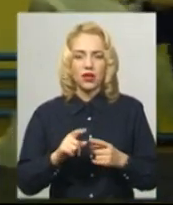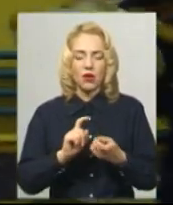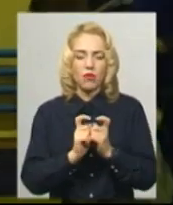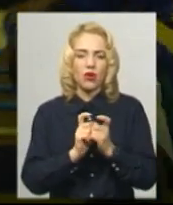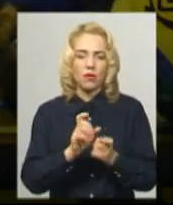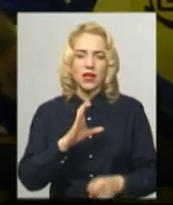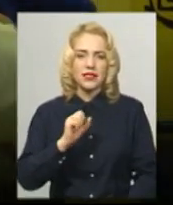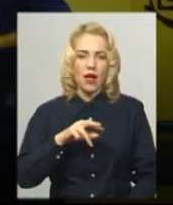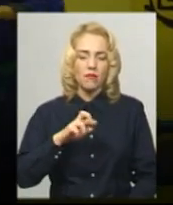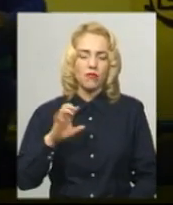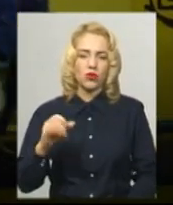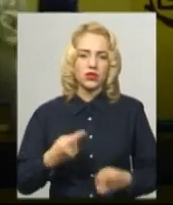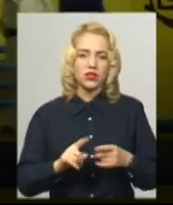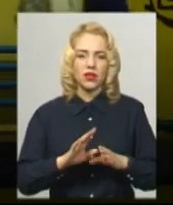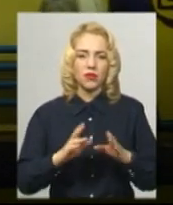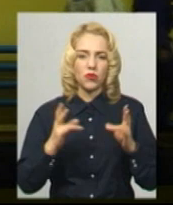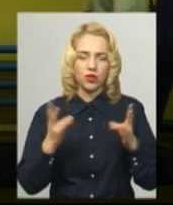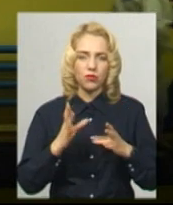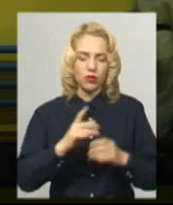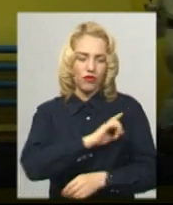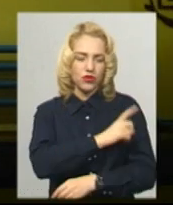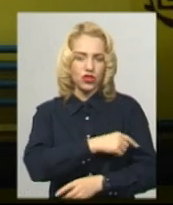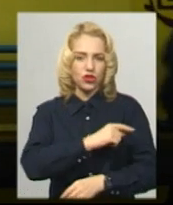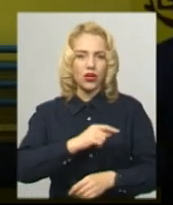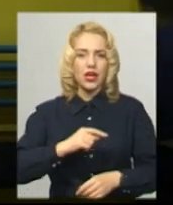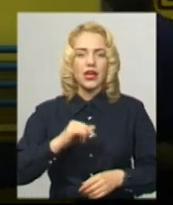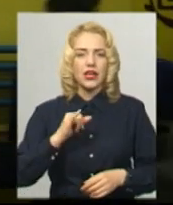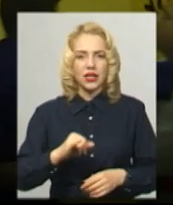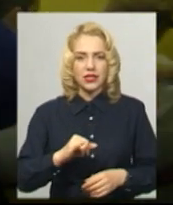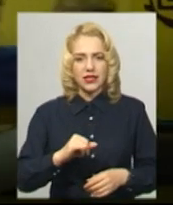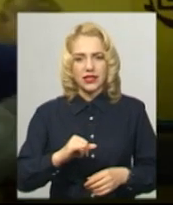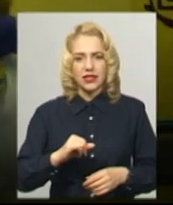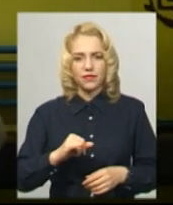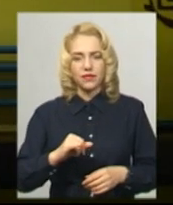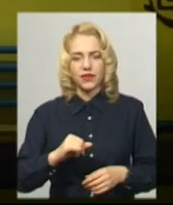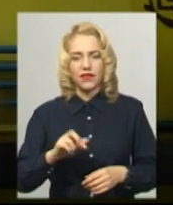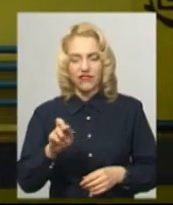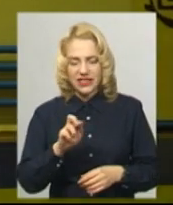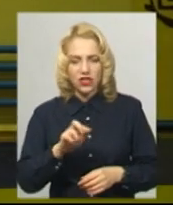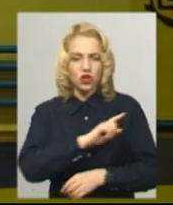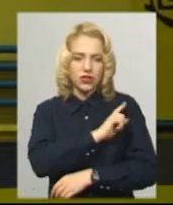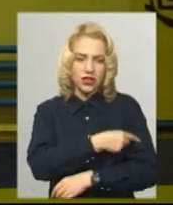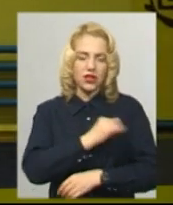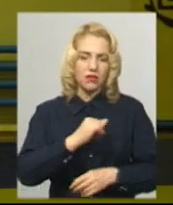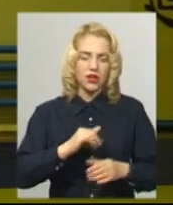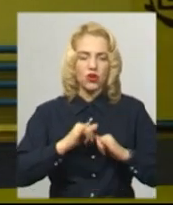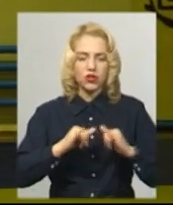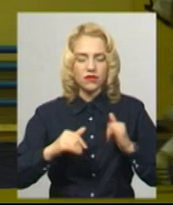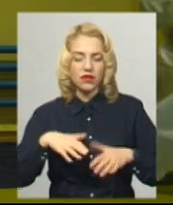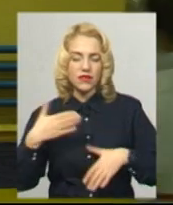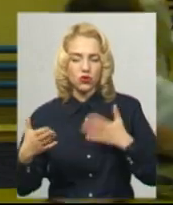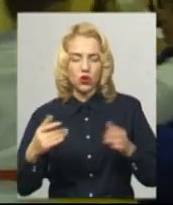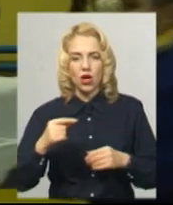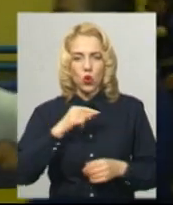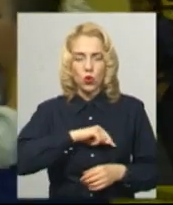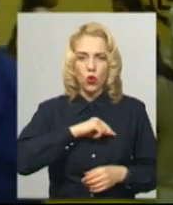як ти, певно, виходиш не тільки потрібно бути фізично сильним, ти повинен бути розвинений всесторонньо. Тому що це якщо так і морально,